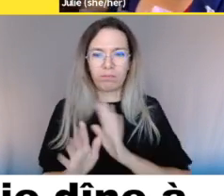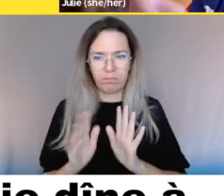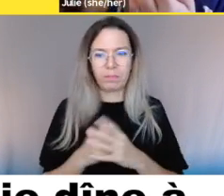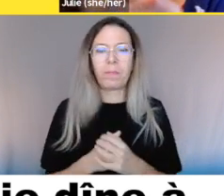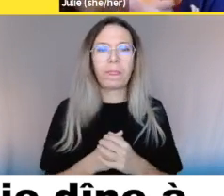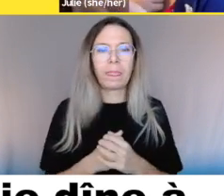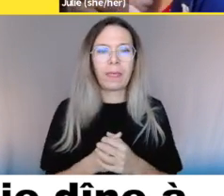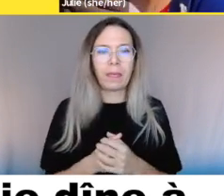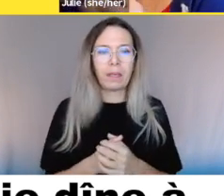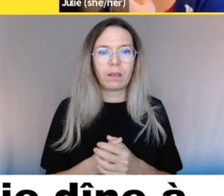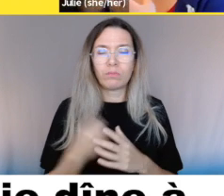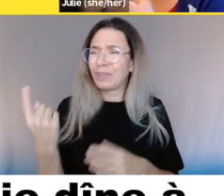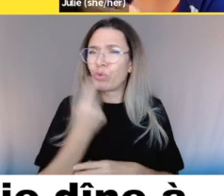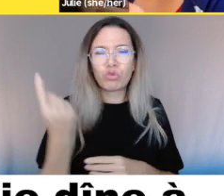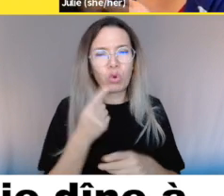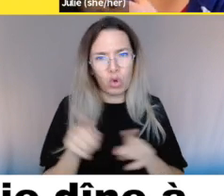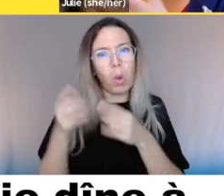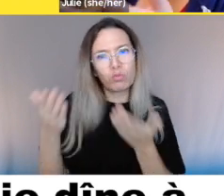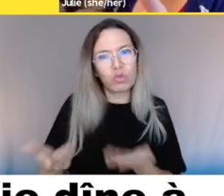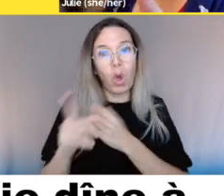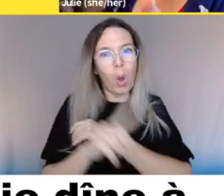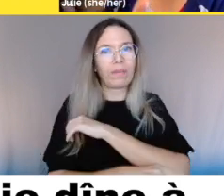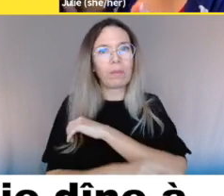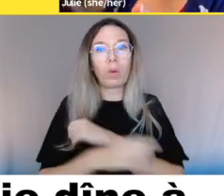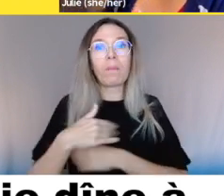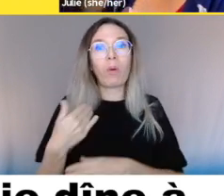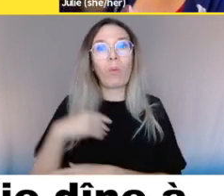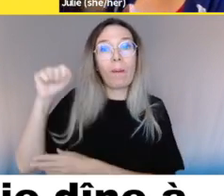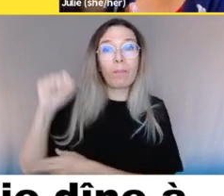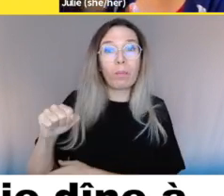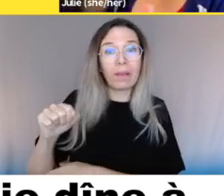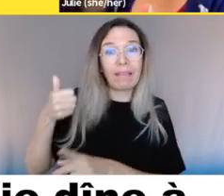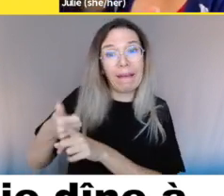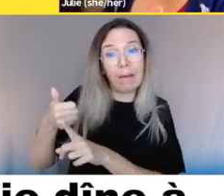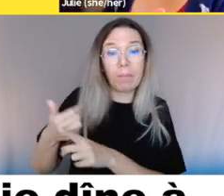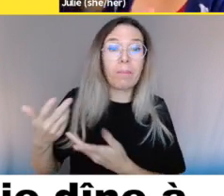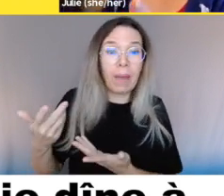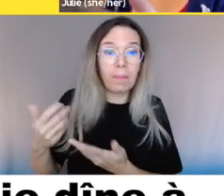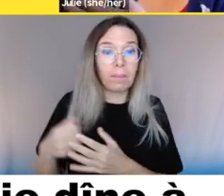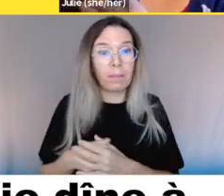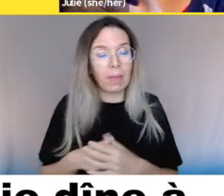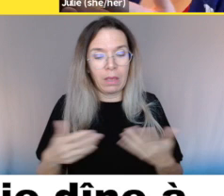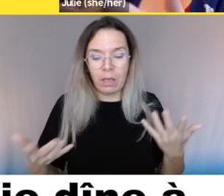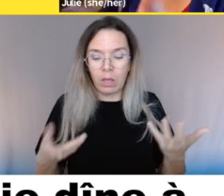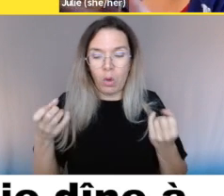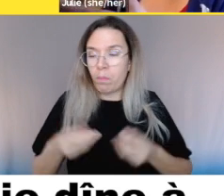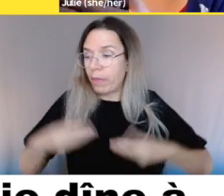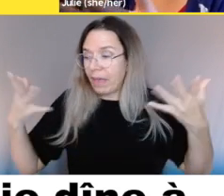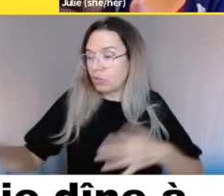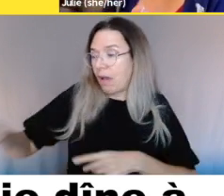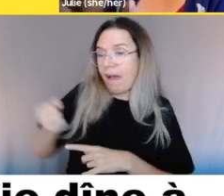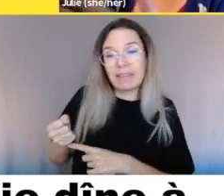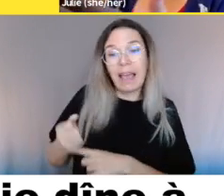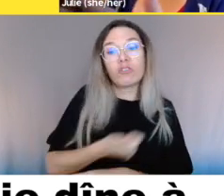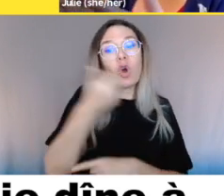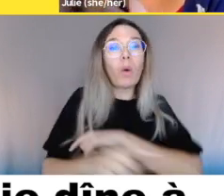encore une fois, avoir accès à un point de vente inaccessible, c'est pas une contrainte